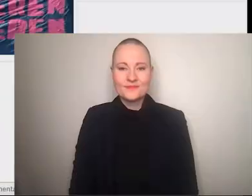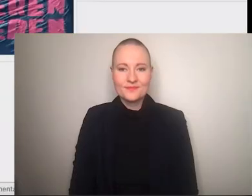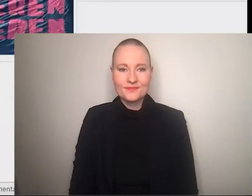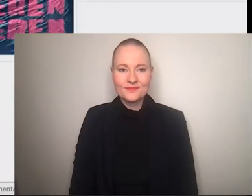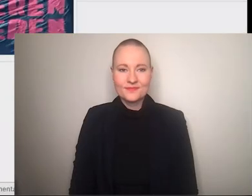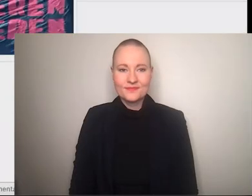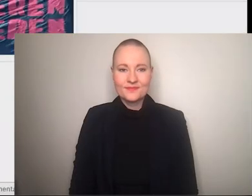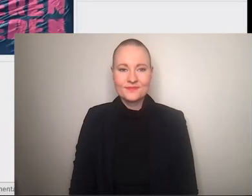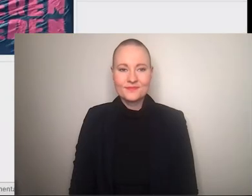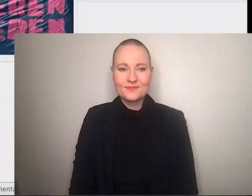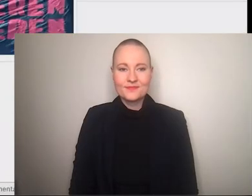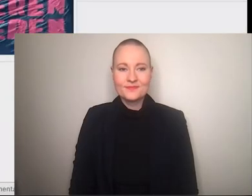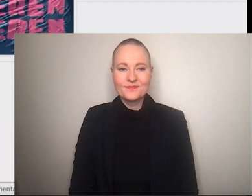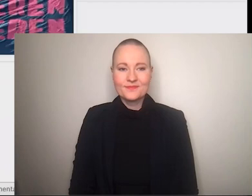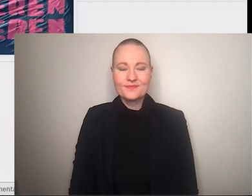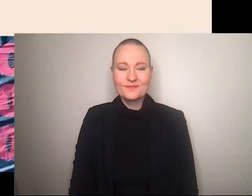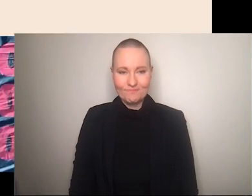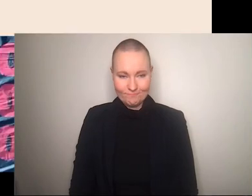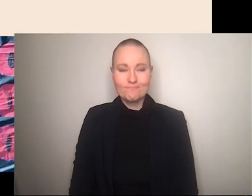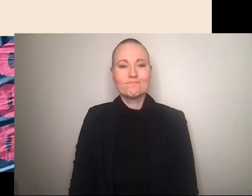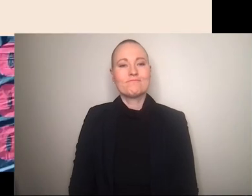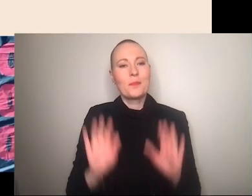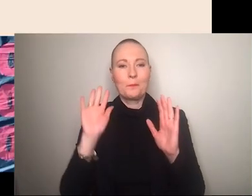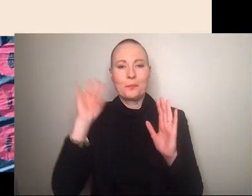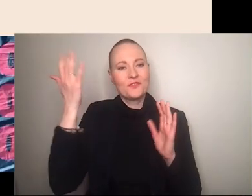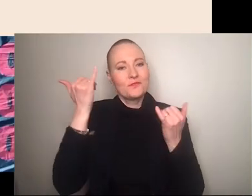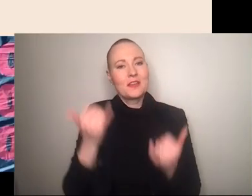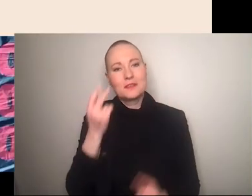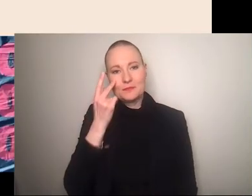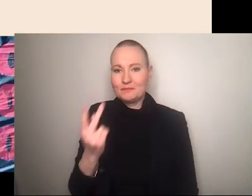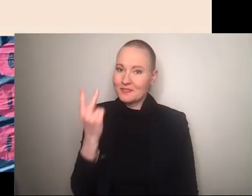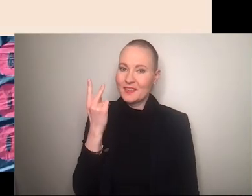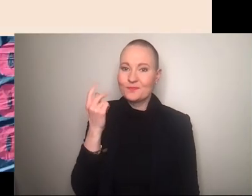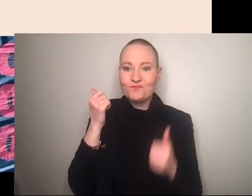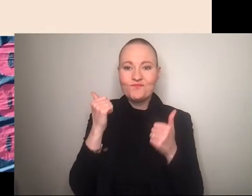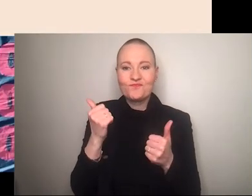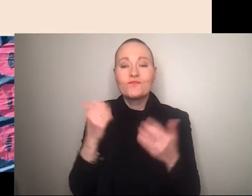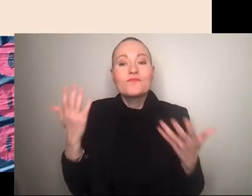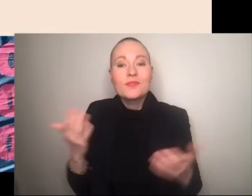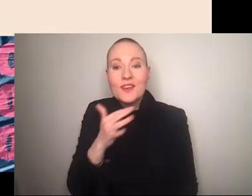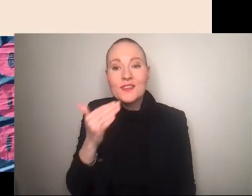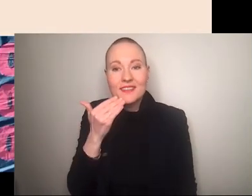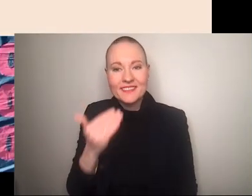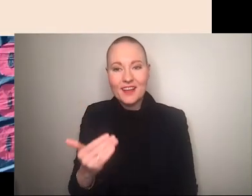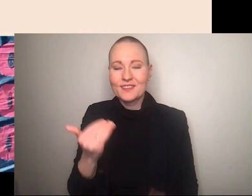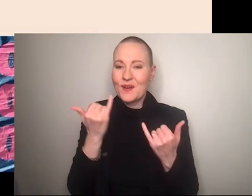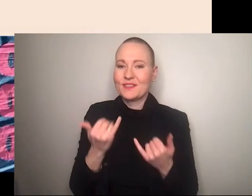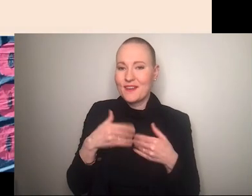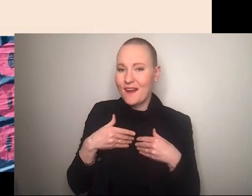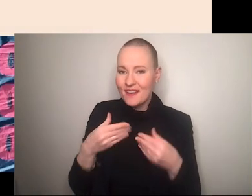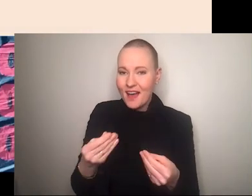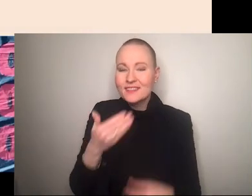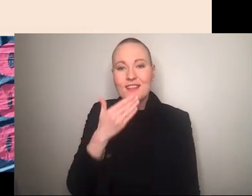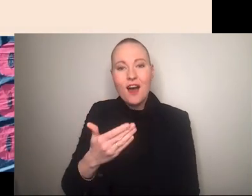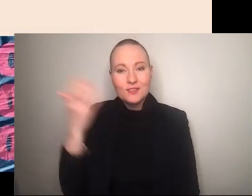klappt genau jetzt müsstet ihr sehen ja vielen lieben dank ich freue mich sehr dass